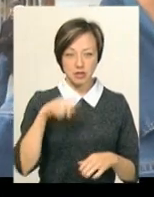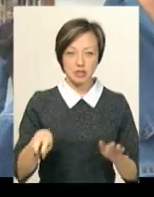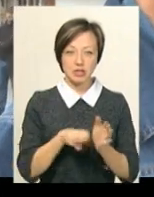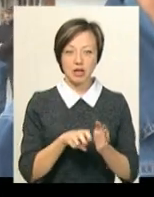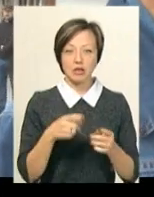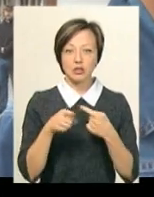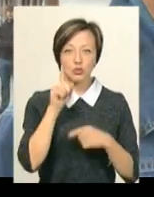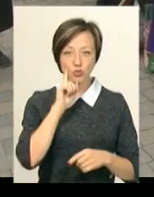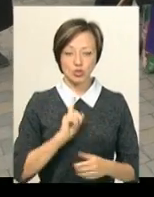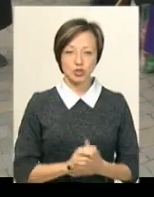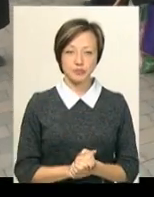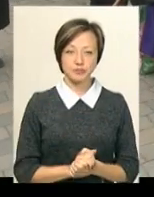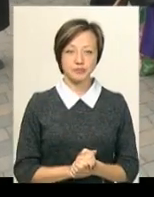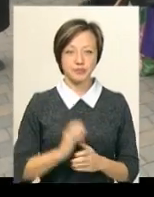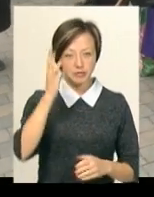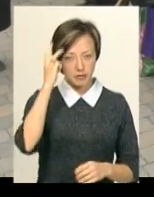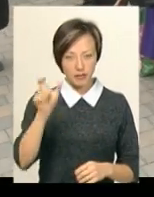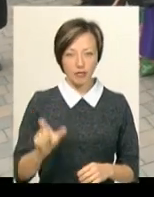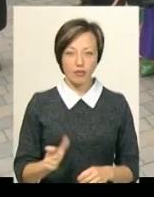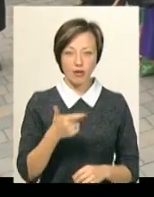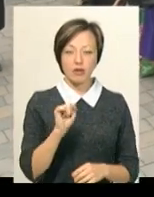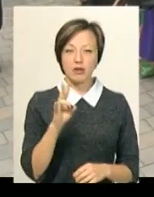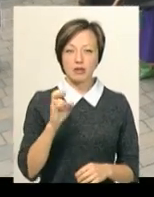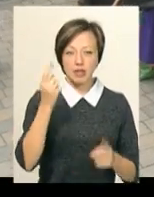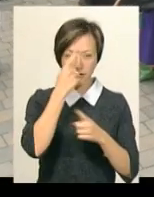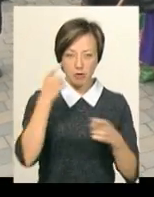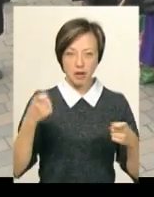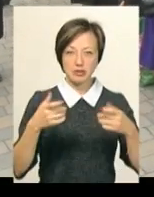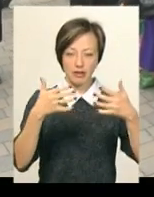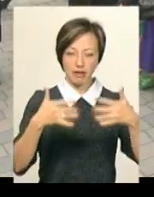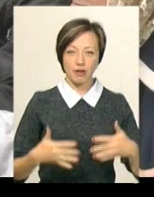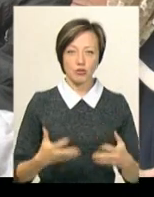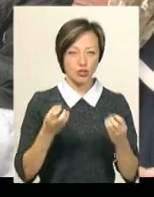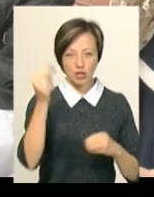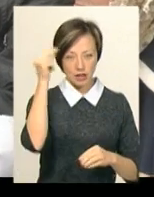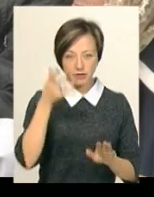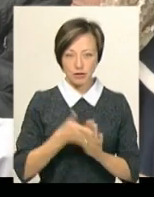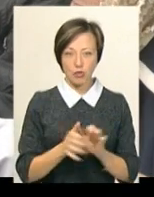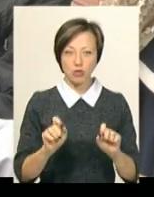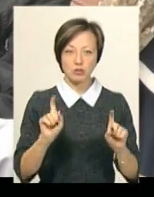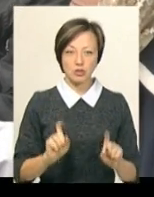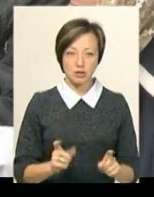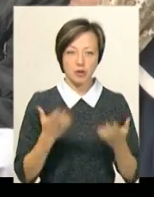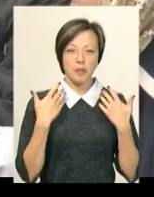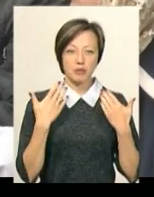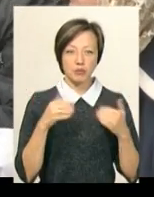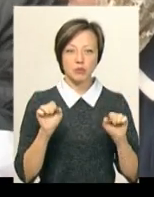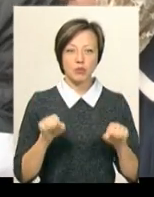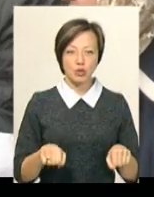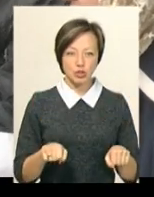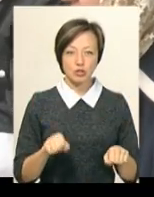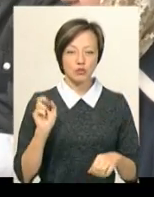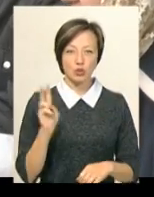сідаєш на той, де зручніше. Хмельничанка Ганна черевик інформацію на табло ще не вивчала. Можна посидіти, можна передихнути, бо